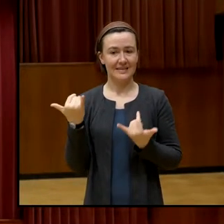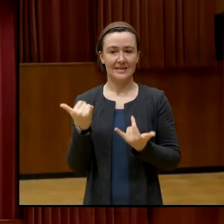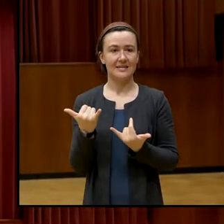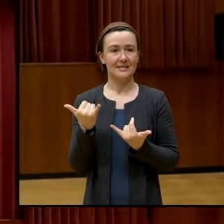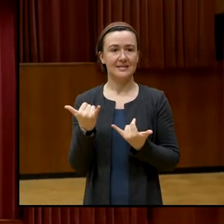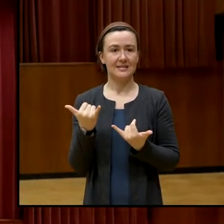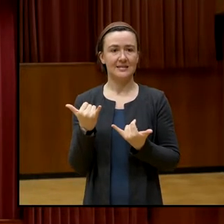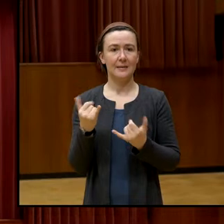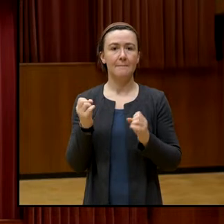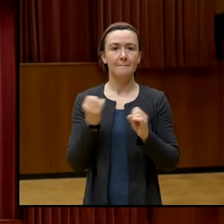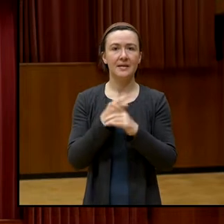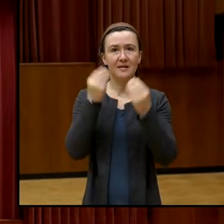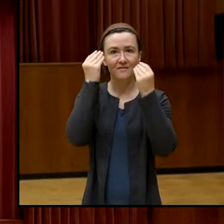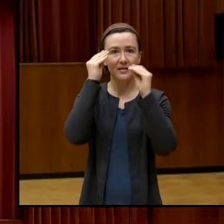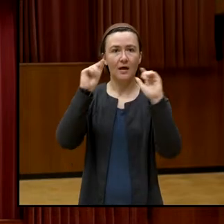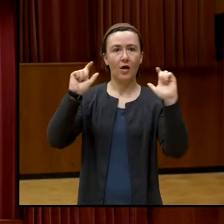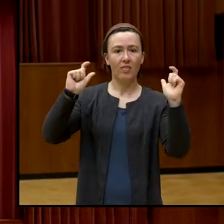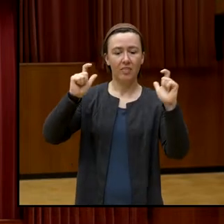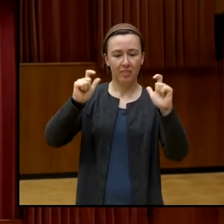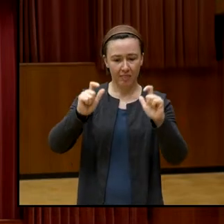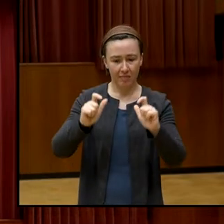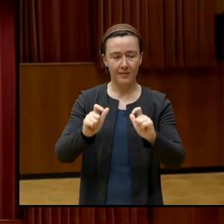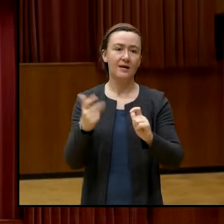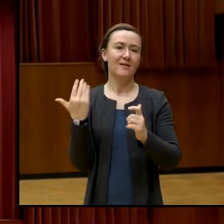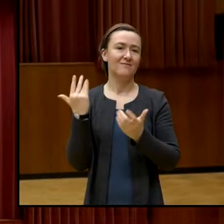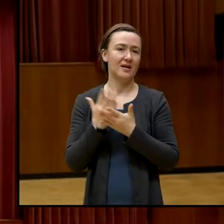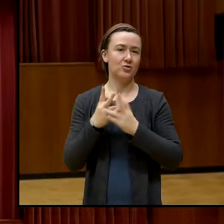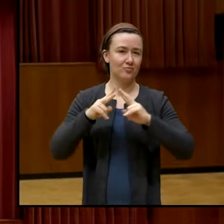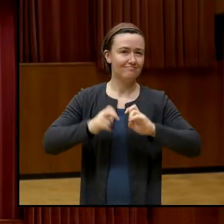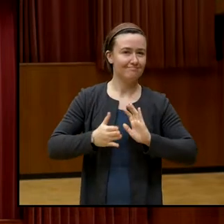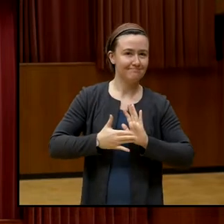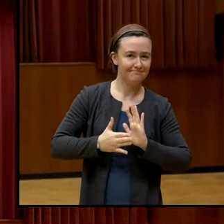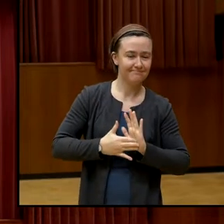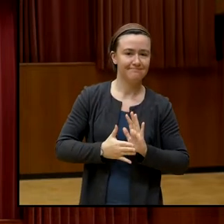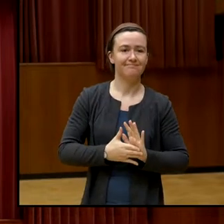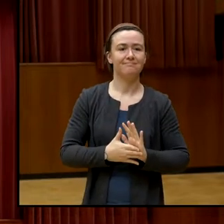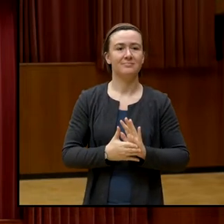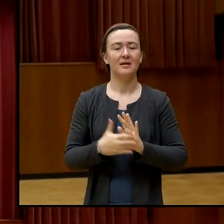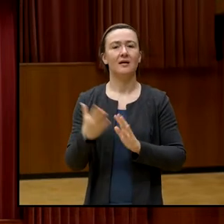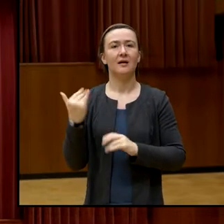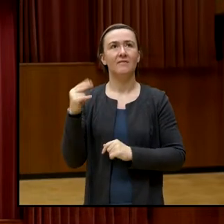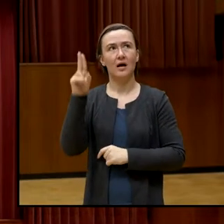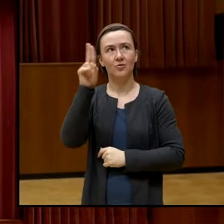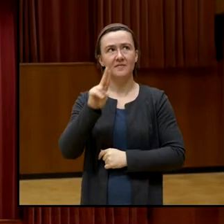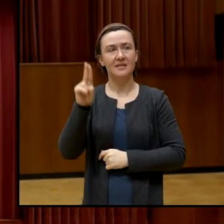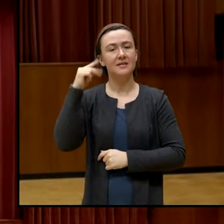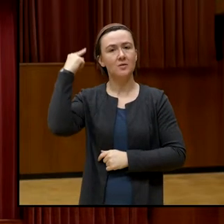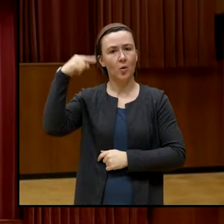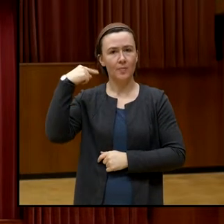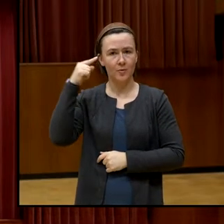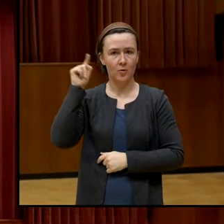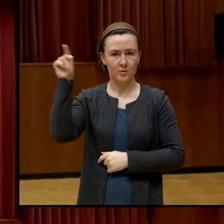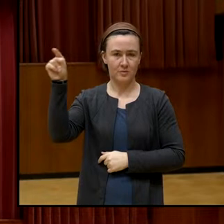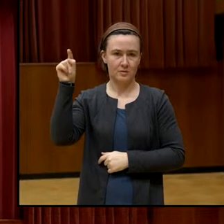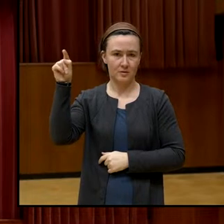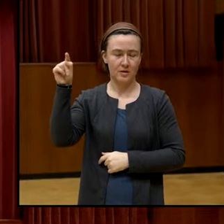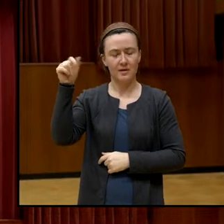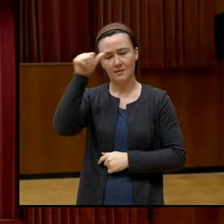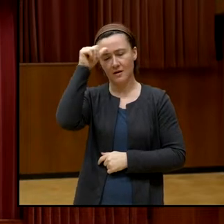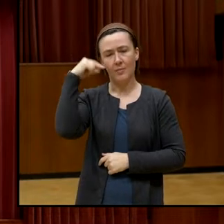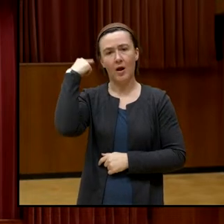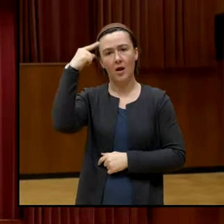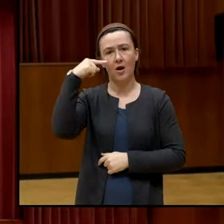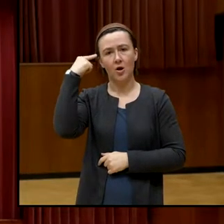in das Vertrauen der Medien, das wurde auch schon hinterlegt vor drei Jahren mit einer Uni in London, nämlich die London School of